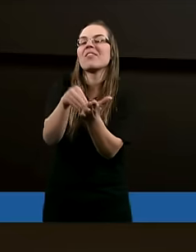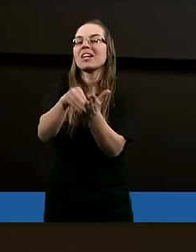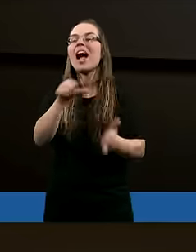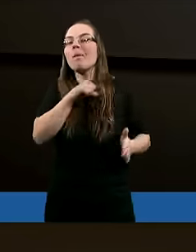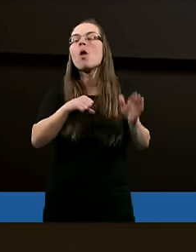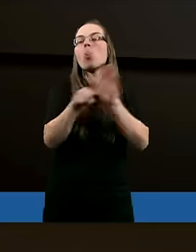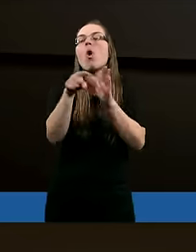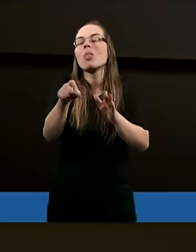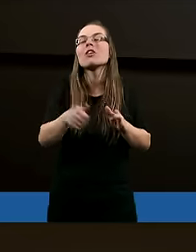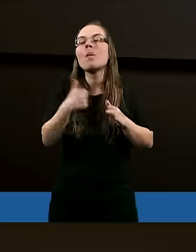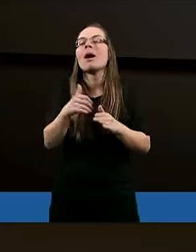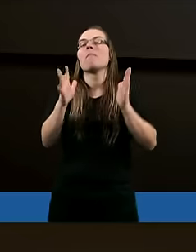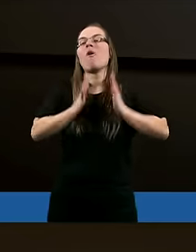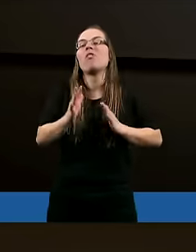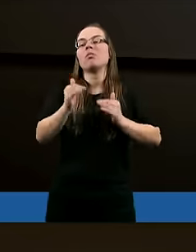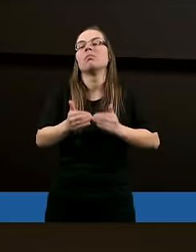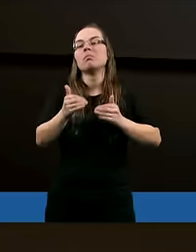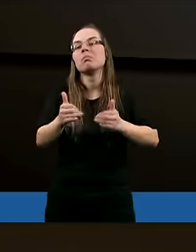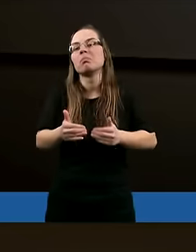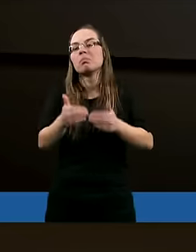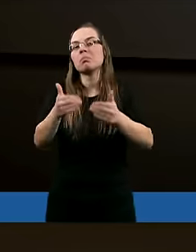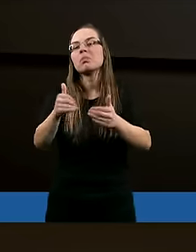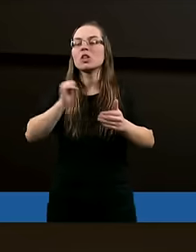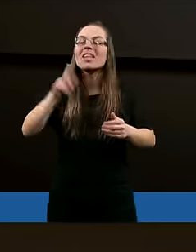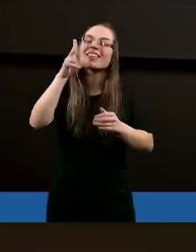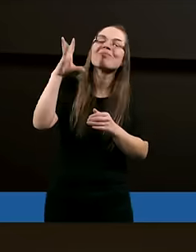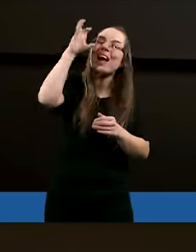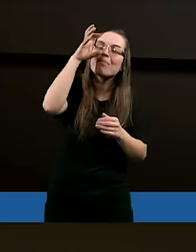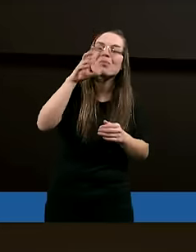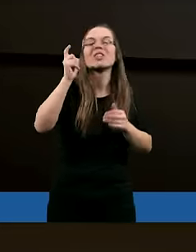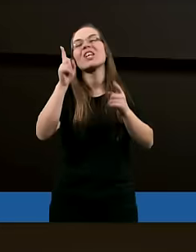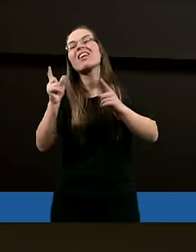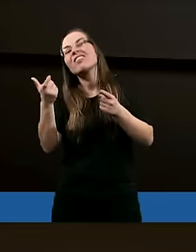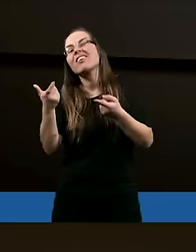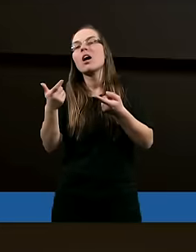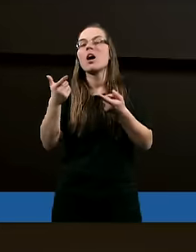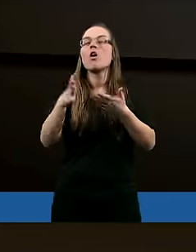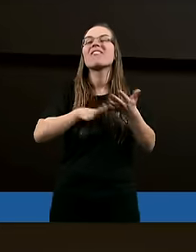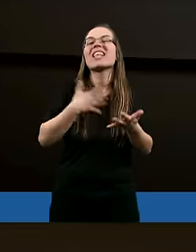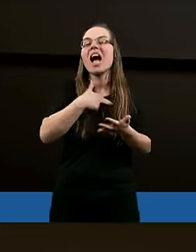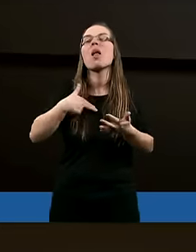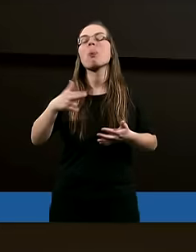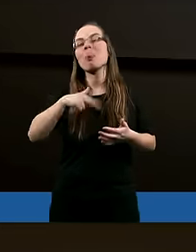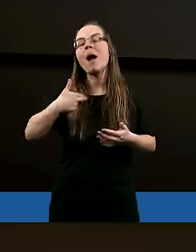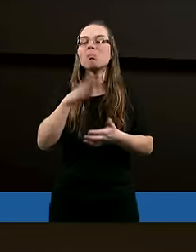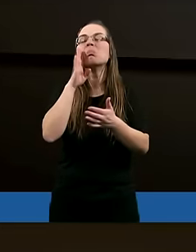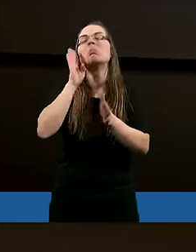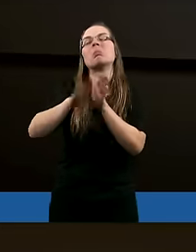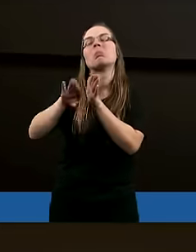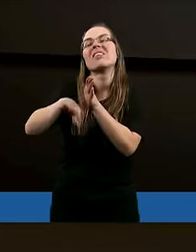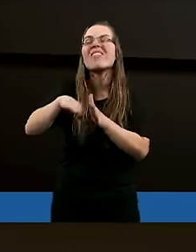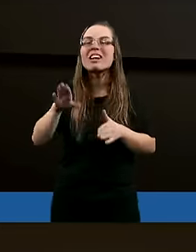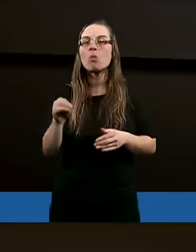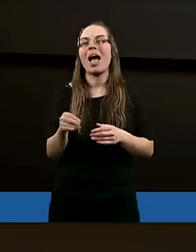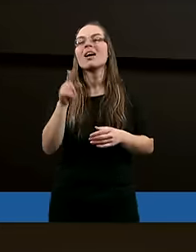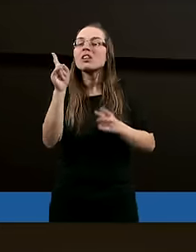do tego i jest to dla nas powszednie, czasem zapomnimy, czasem będzie nam się wydawało bardziej błahe. A jeżeli